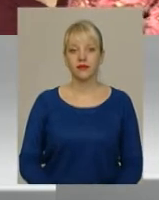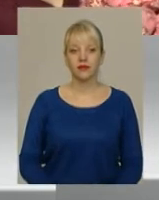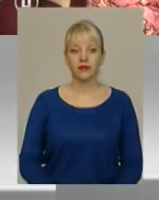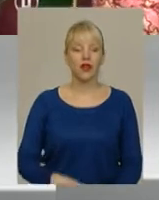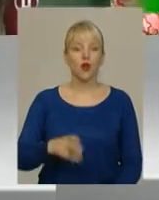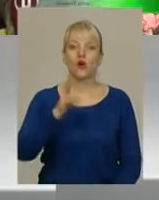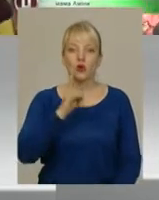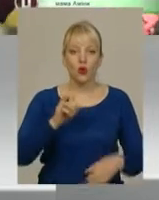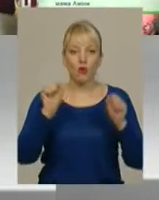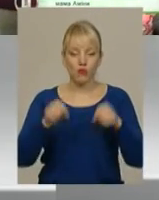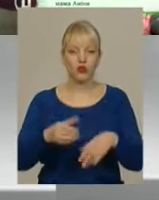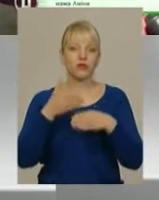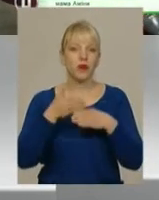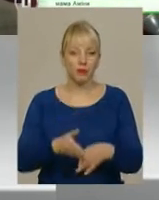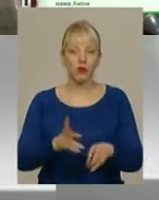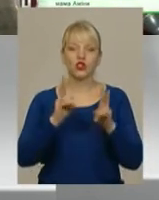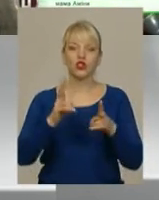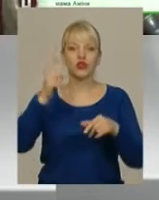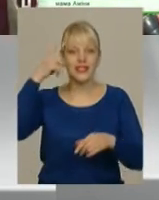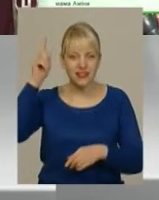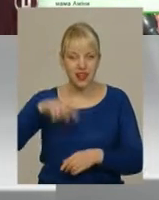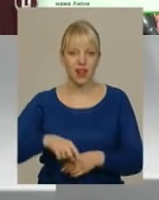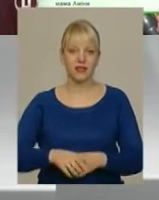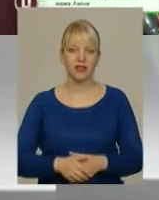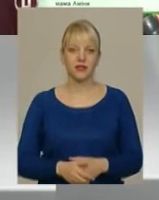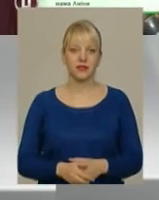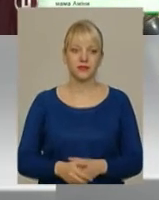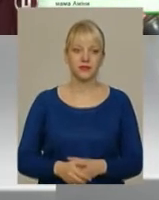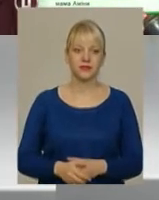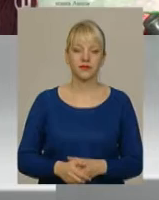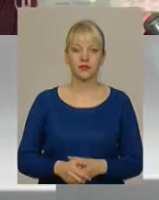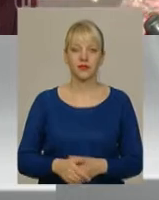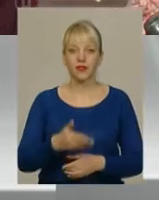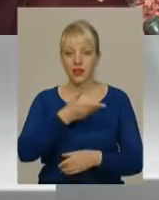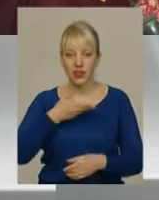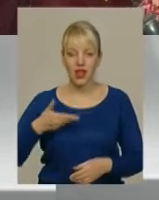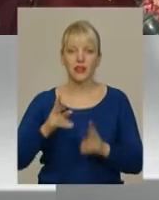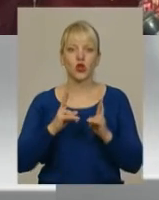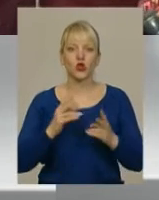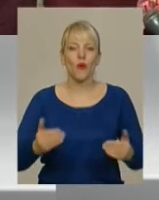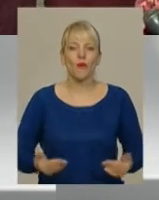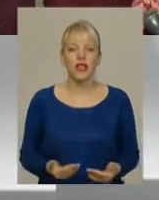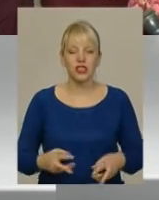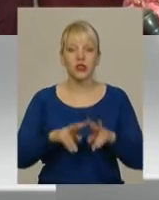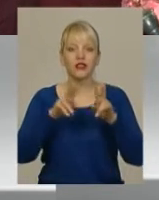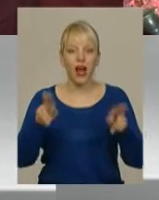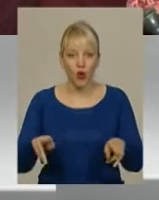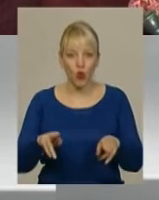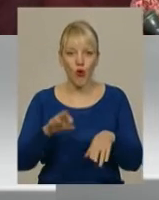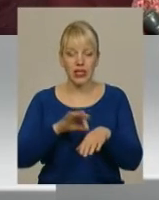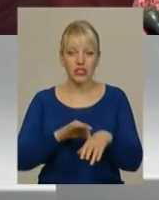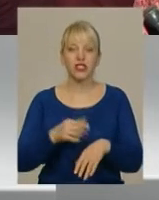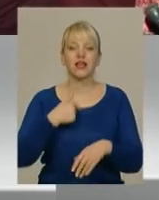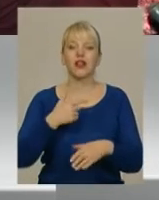хто може допомогти, хто нас знає, хто переживати можна таке, тому що це